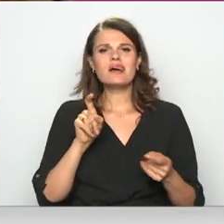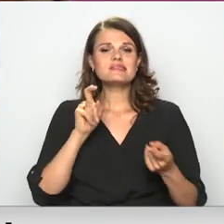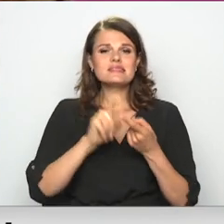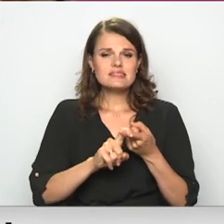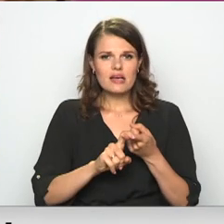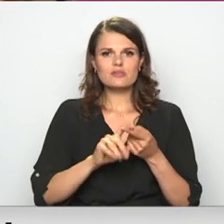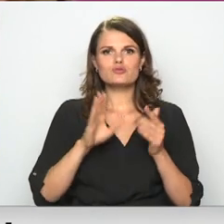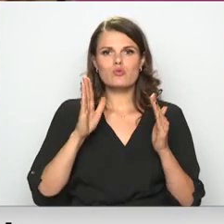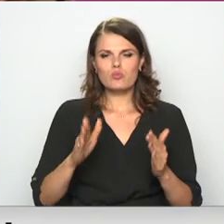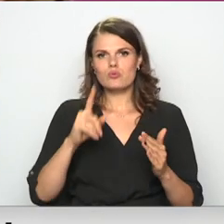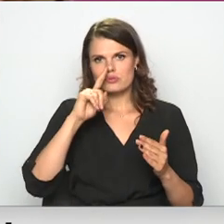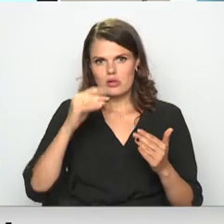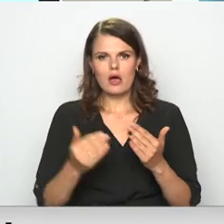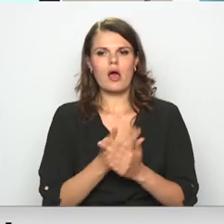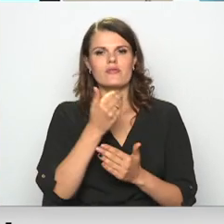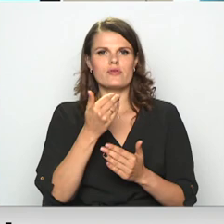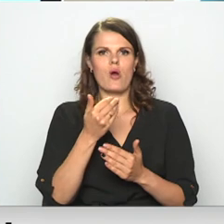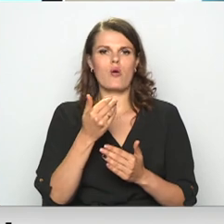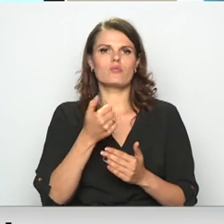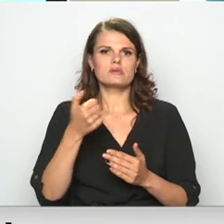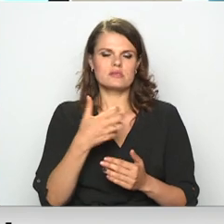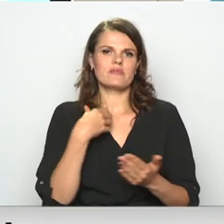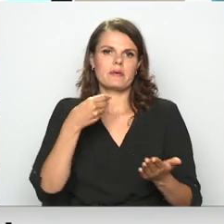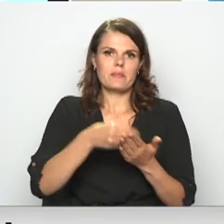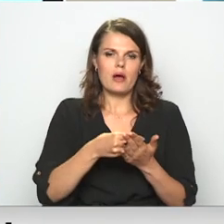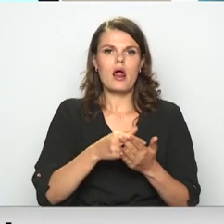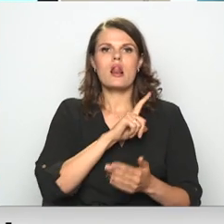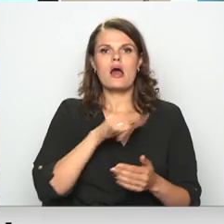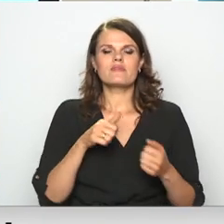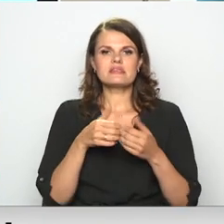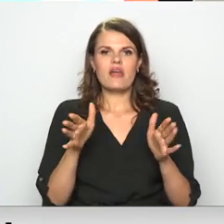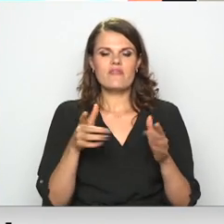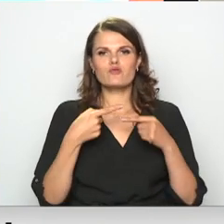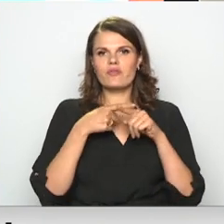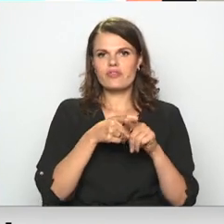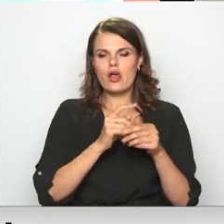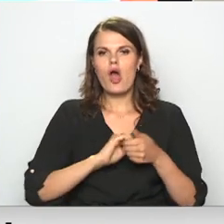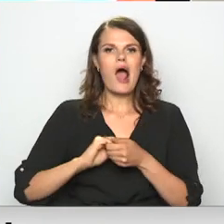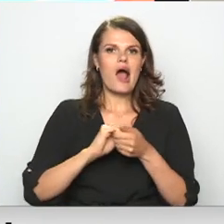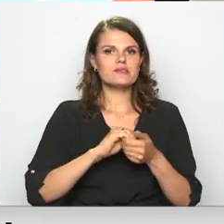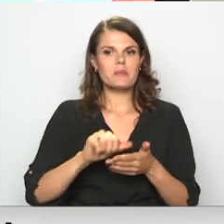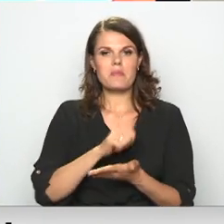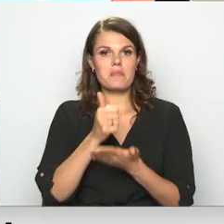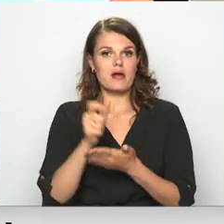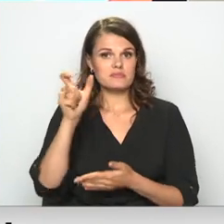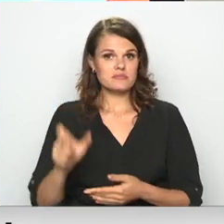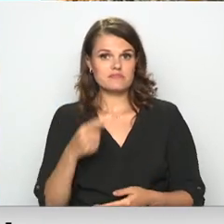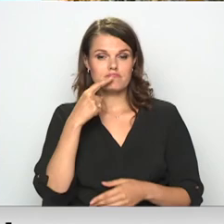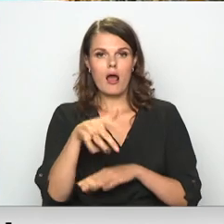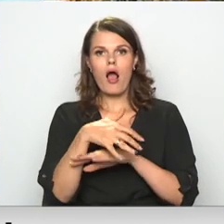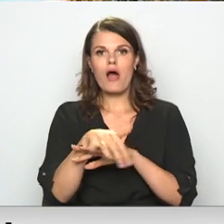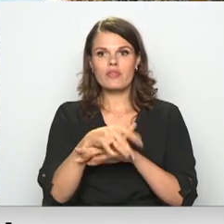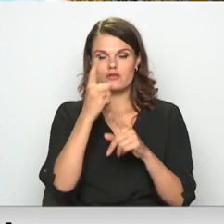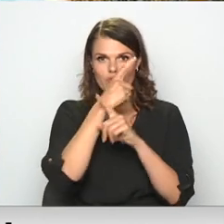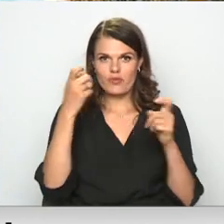ka tos atjaunotas datus ir jāpēr. Latvijas atvērto tehnoloģija asociācijas pārstāvē RTV uzsver adrešu datu